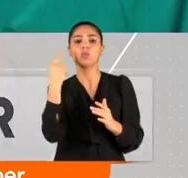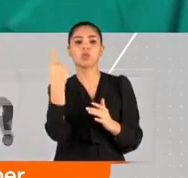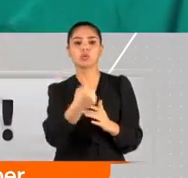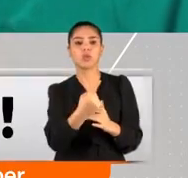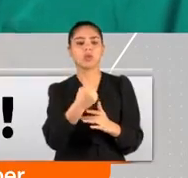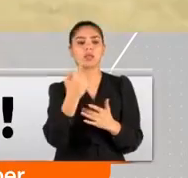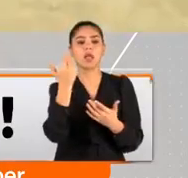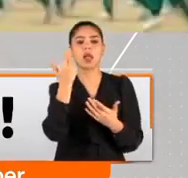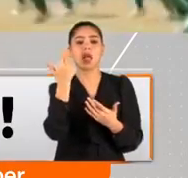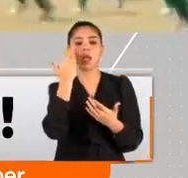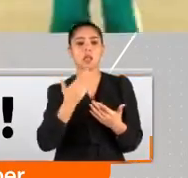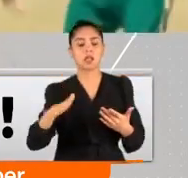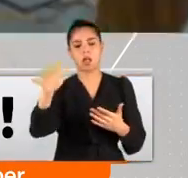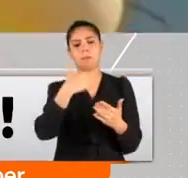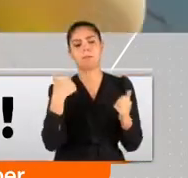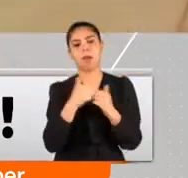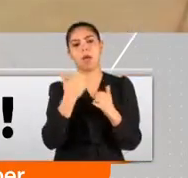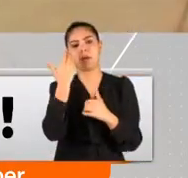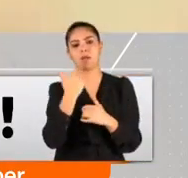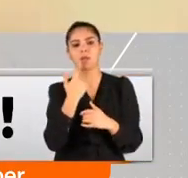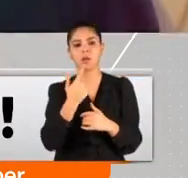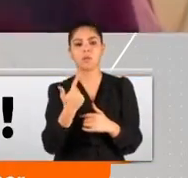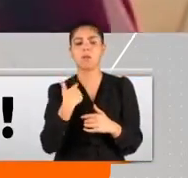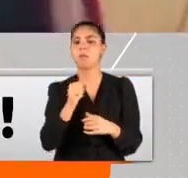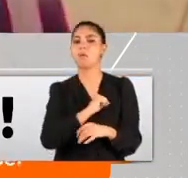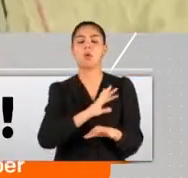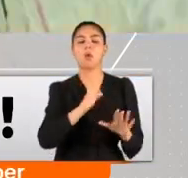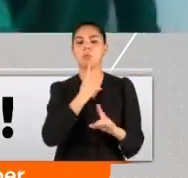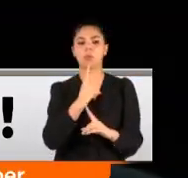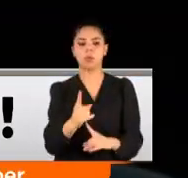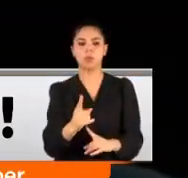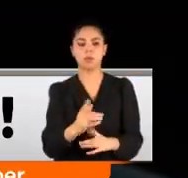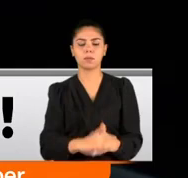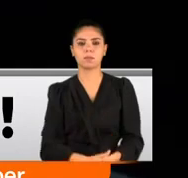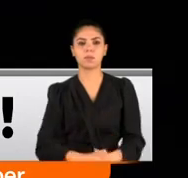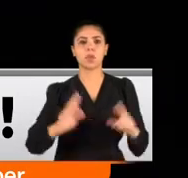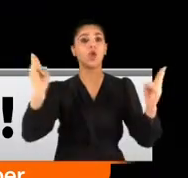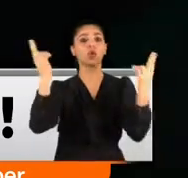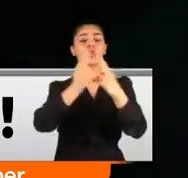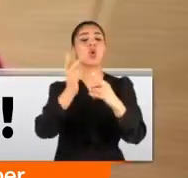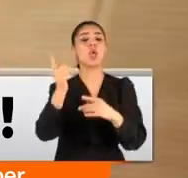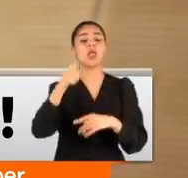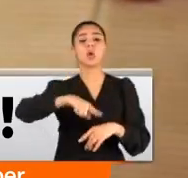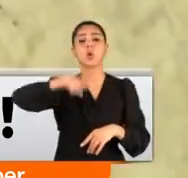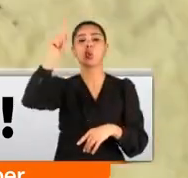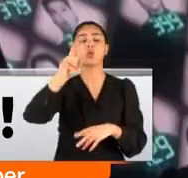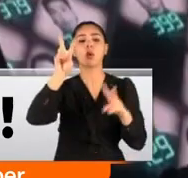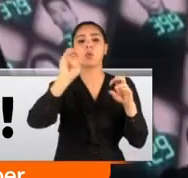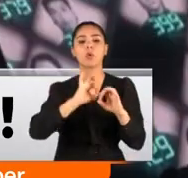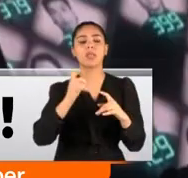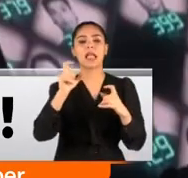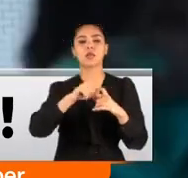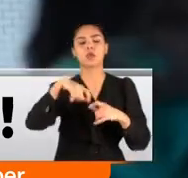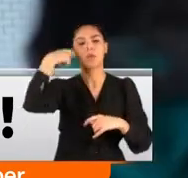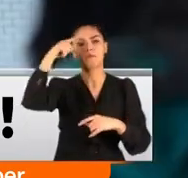seyretmeyen çocuk mu kaldı? Biz izletiyoruz valla. Bizimki korkmuyor öyle şeylerden demiş. Dünyanın gündeminde Squid Game var ama tehlike